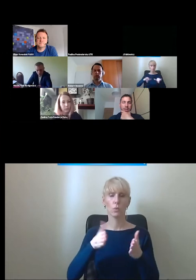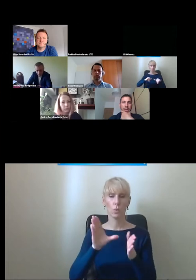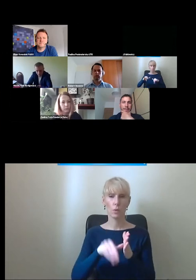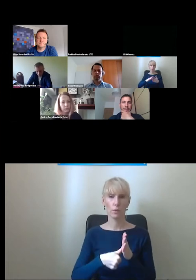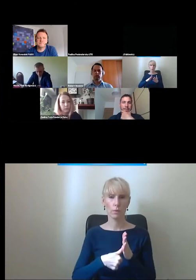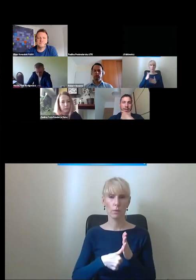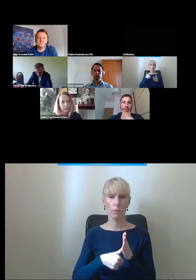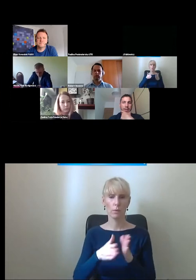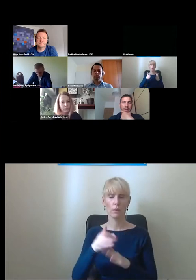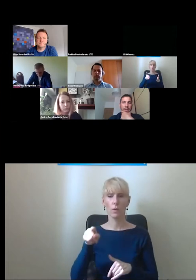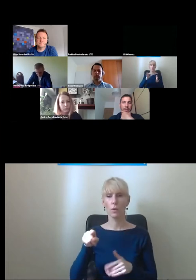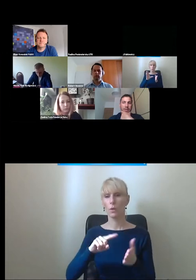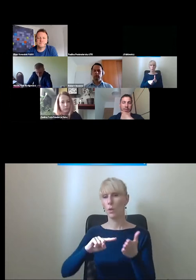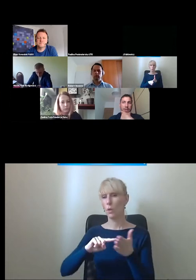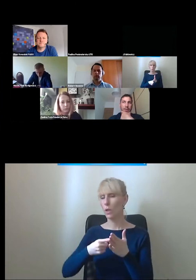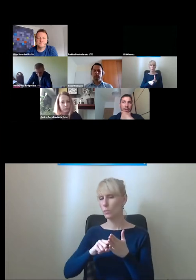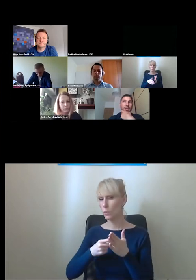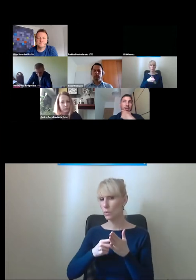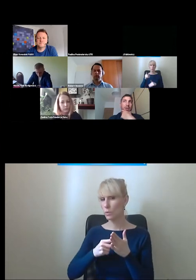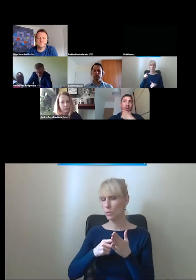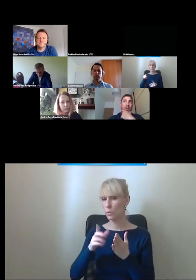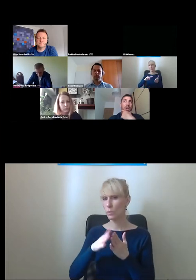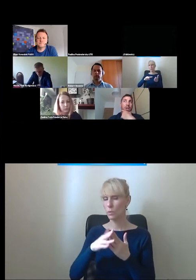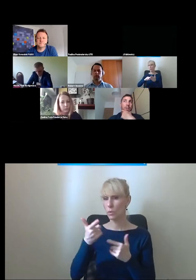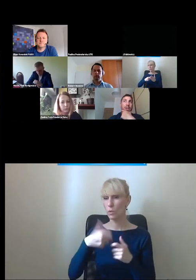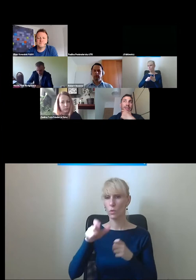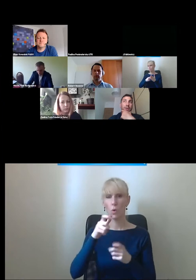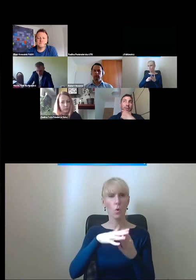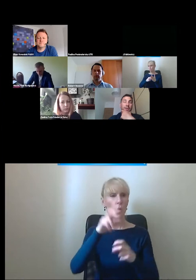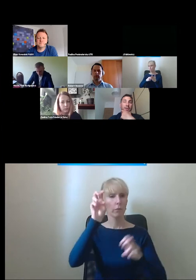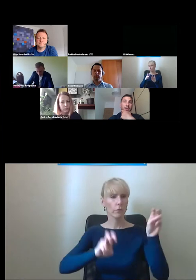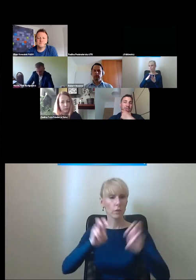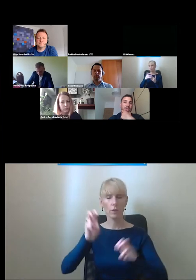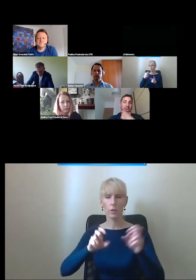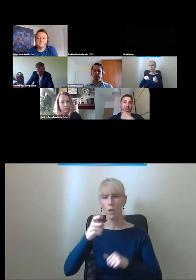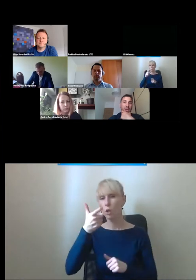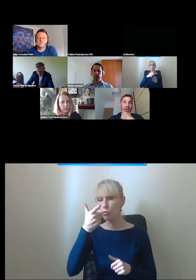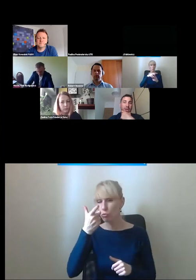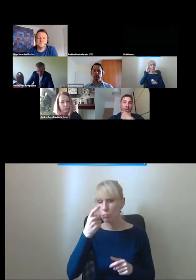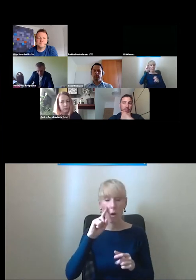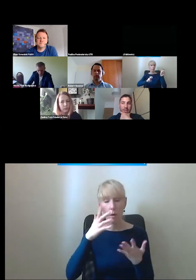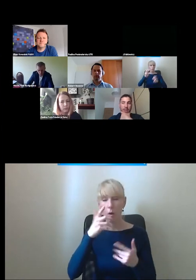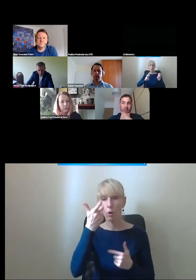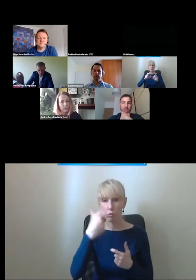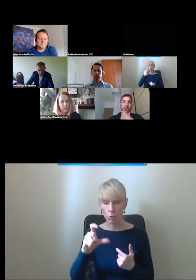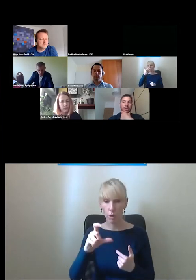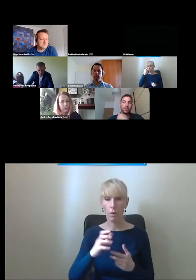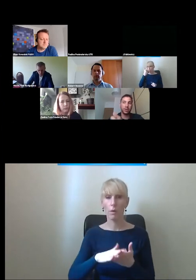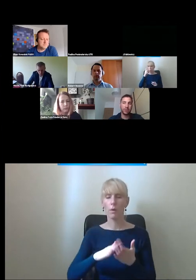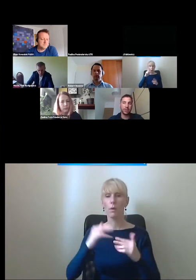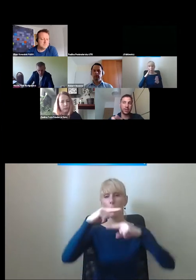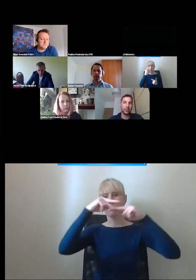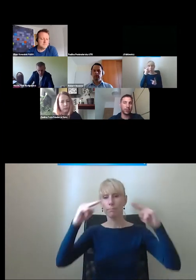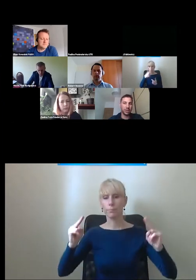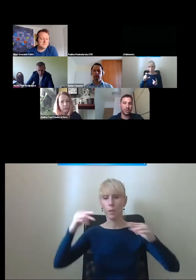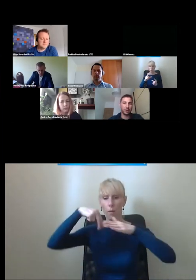jednostka, administruje ponad setką wind w przestrzeni miejskiej, czyli to